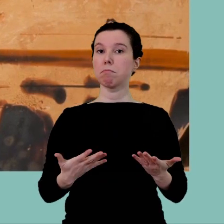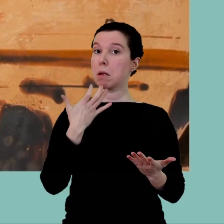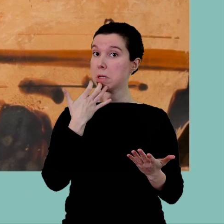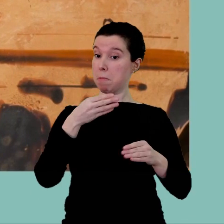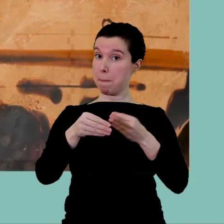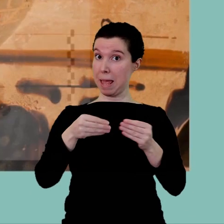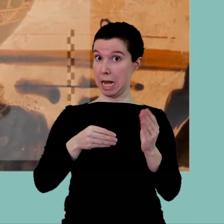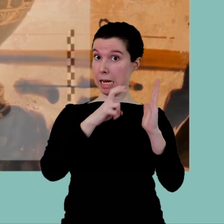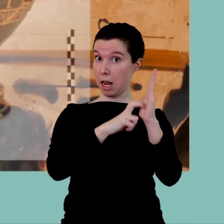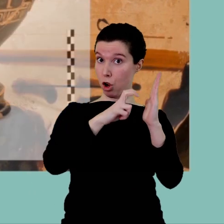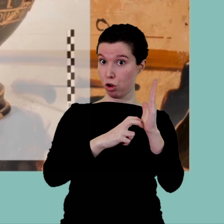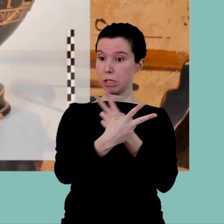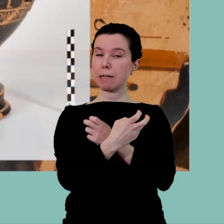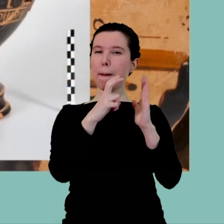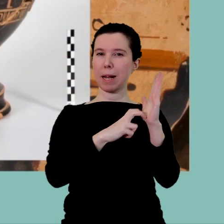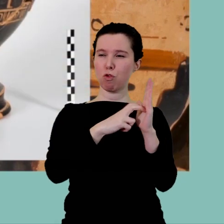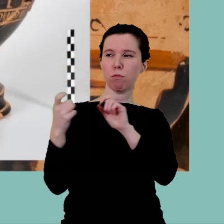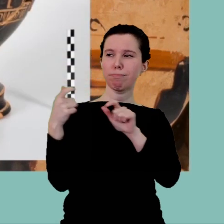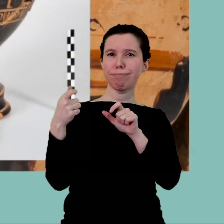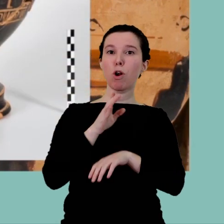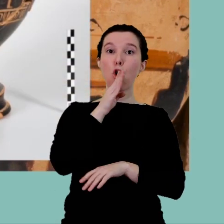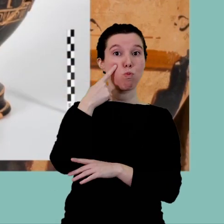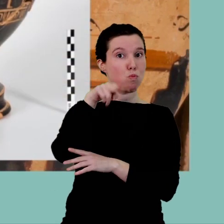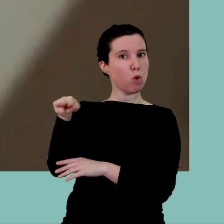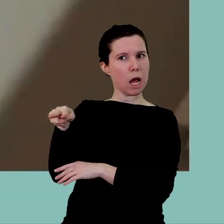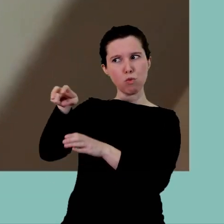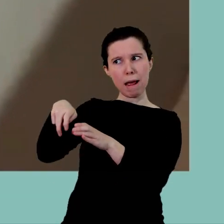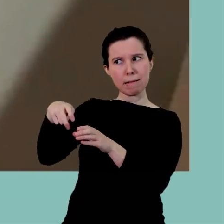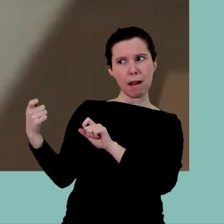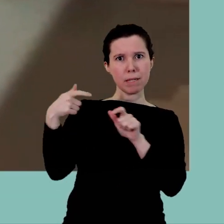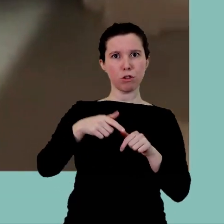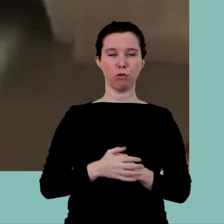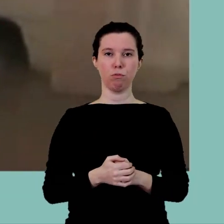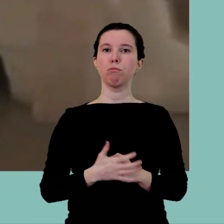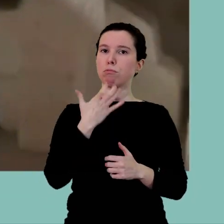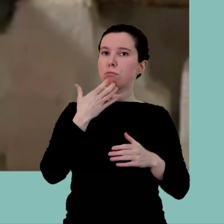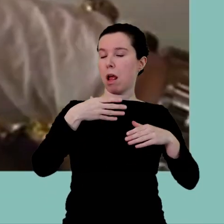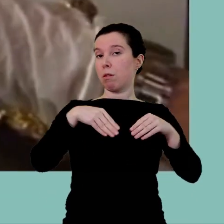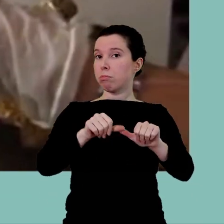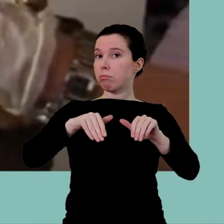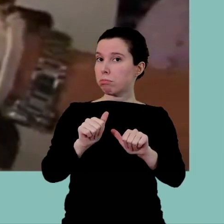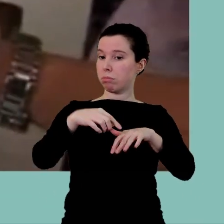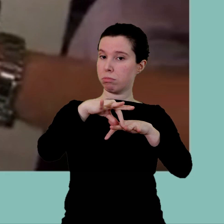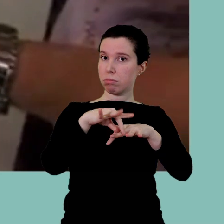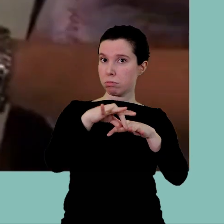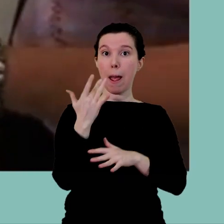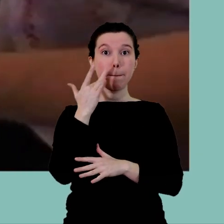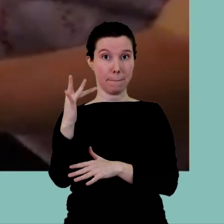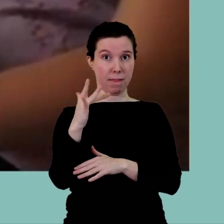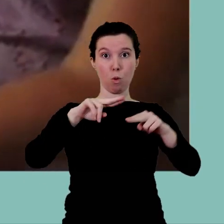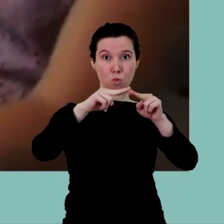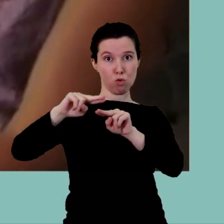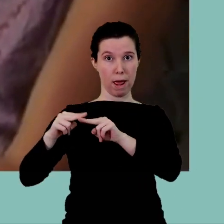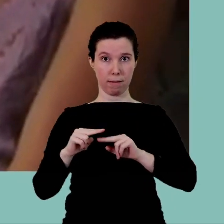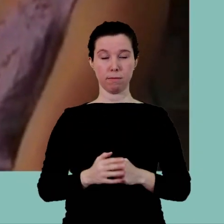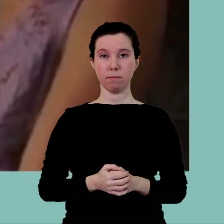Materials arqueològics o paleontològics procedents de museus i excavacions. Materials etnològics, orfebreria, ceràmica, vidre o mosaic.